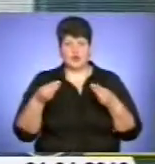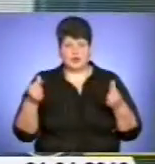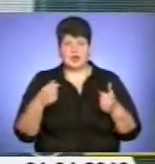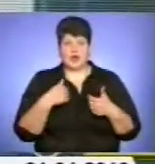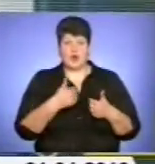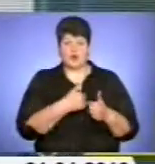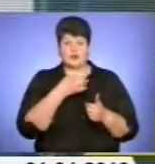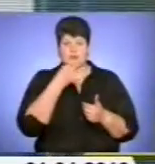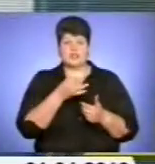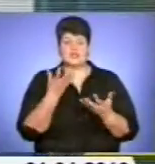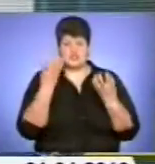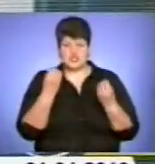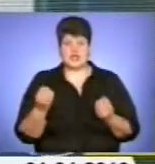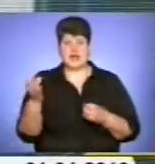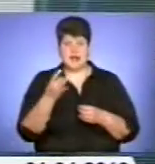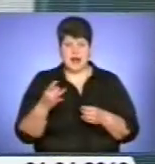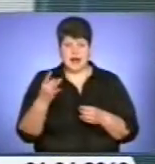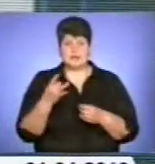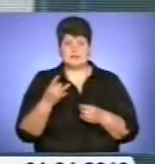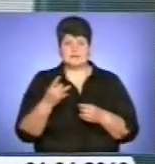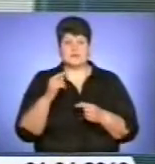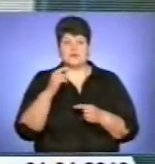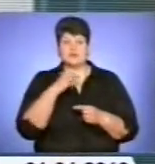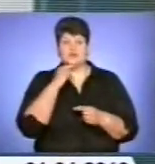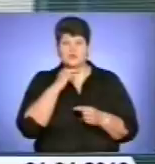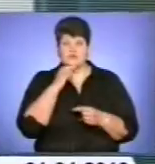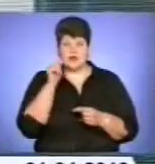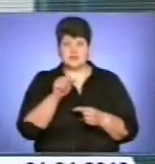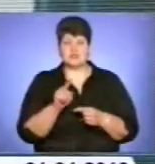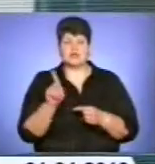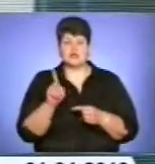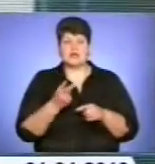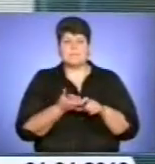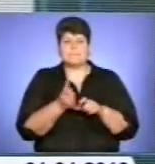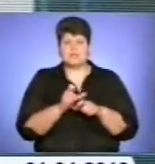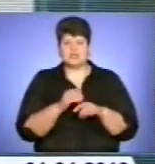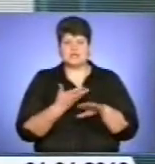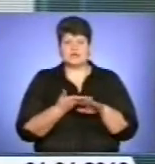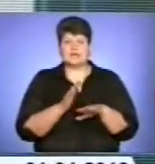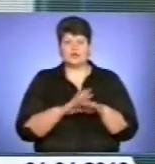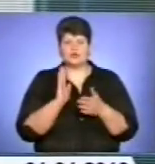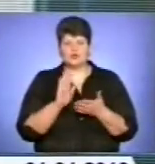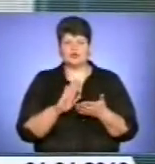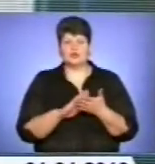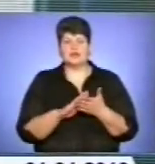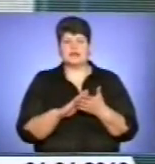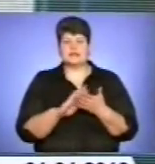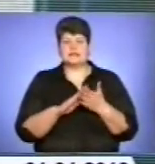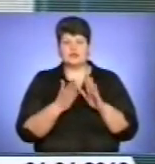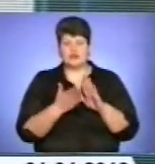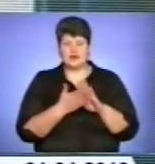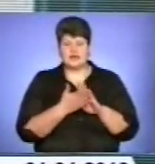щоби ще раз зосередлити увагу, що найбільш складною очікується ситуація в Верхівній Прип'яті та